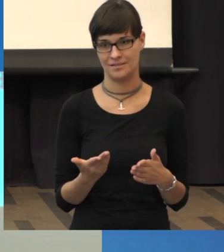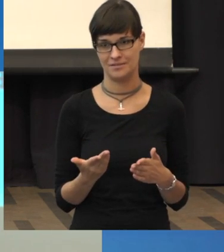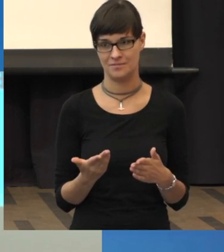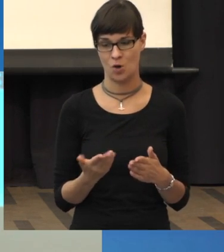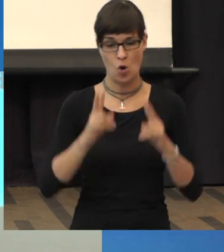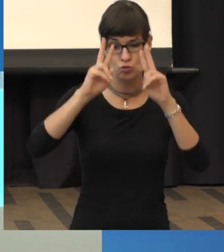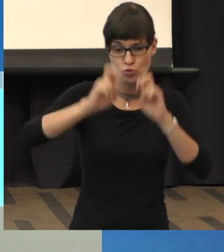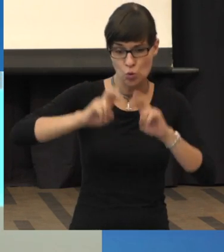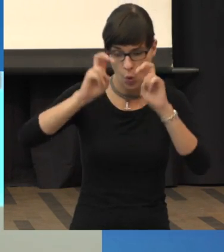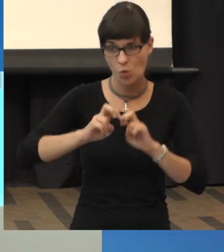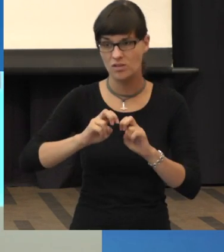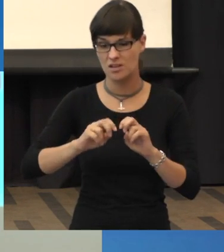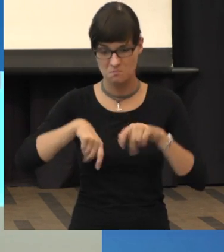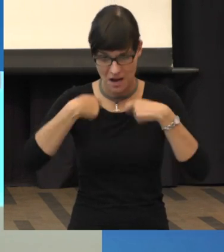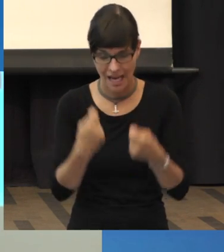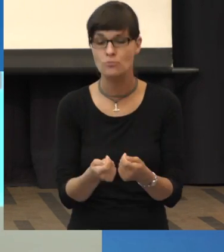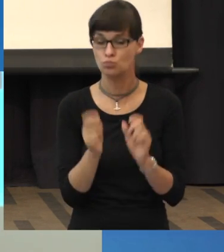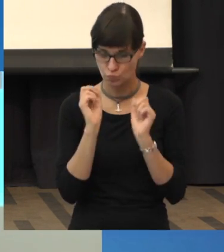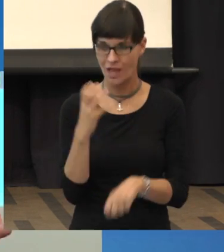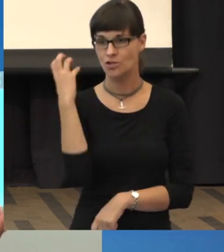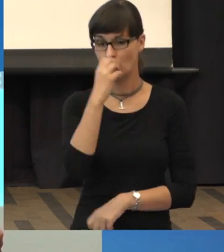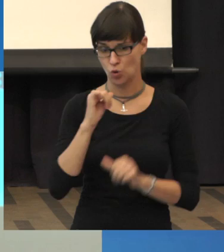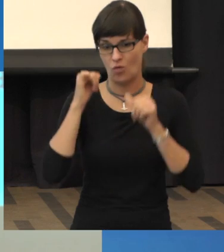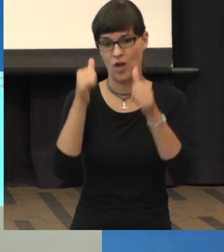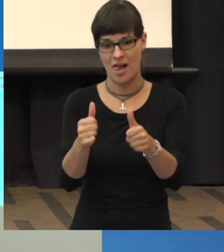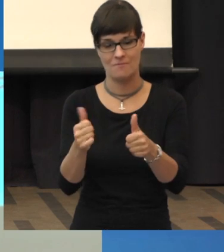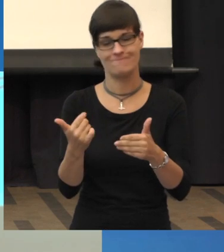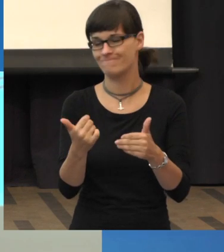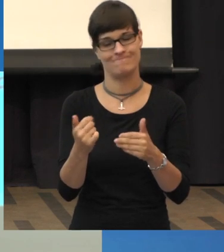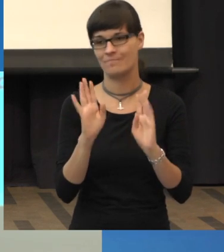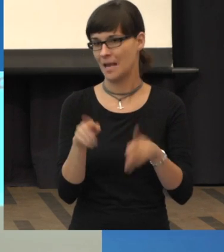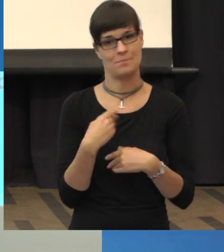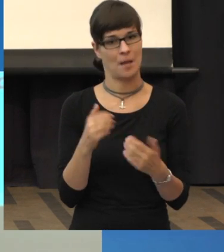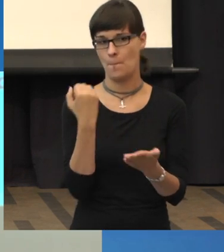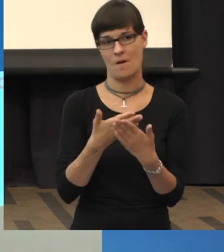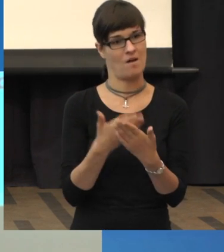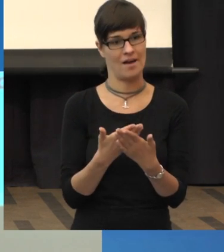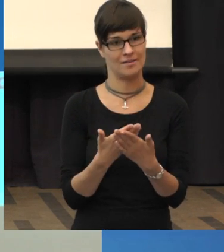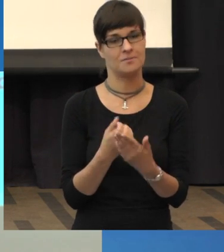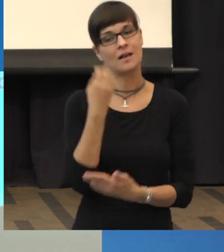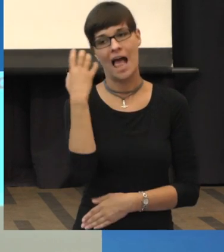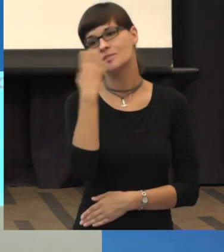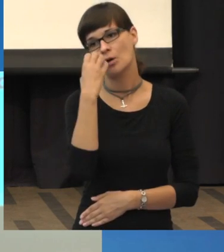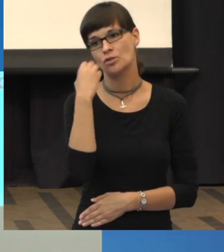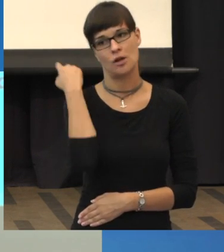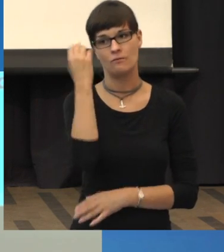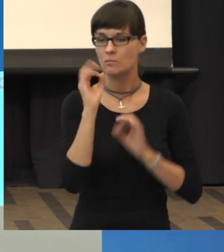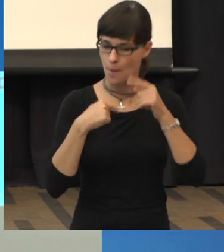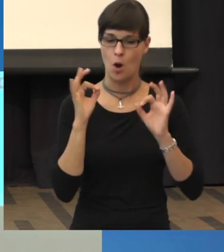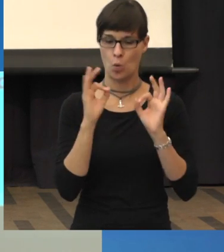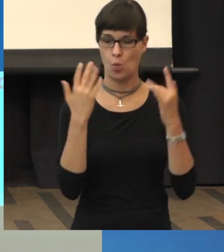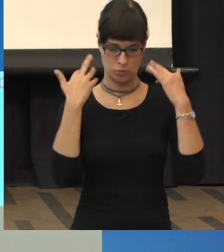wirklich dauerhaft wirkt. Sauerstoff ist immer gut für den Körper, aber wir würden das nicht empfehlen.